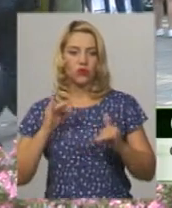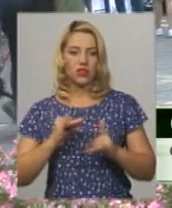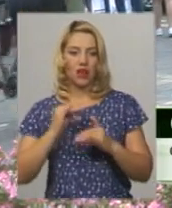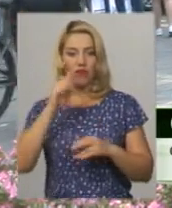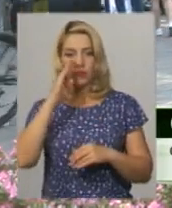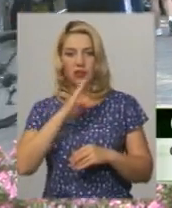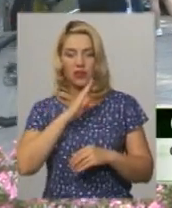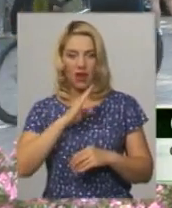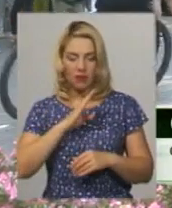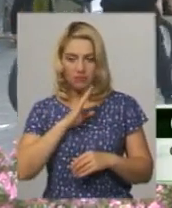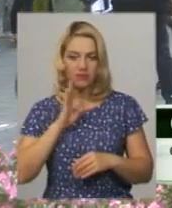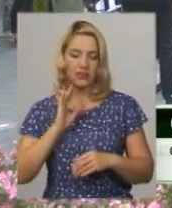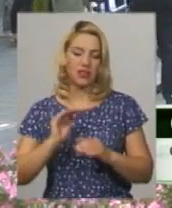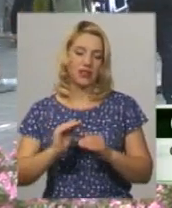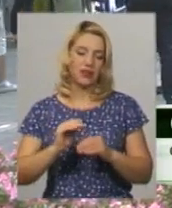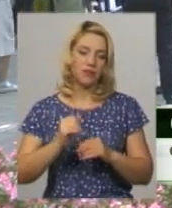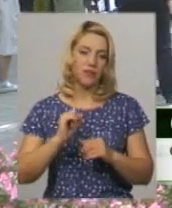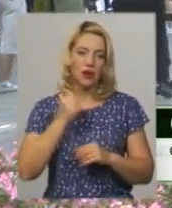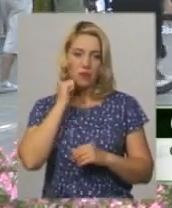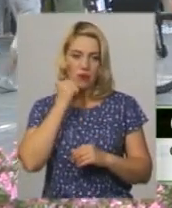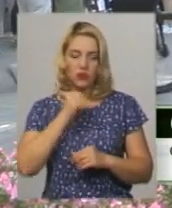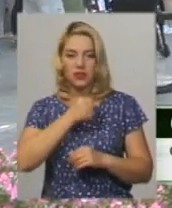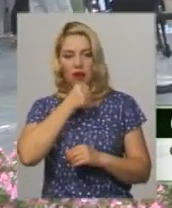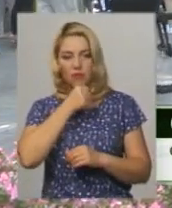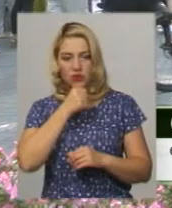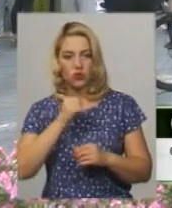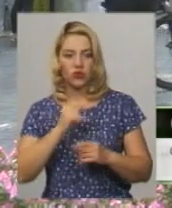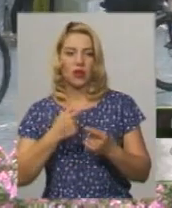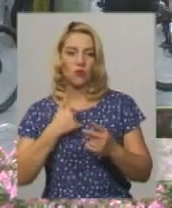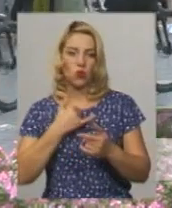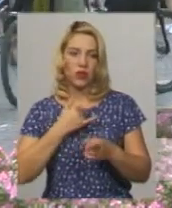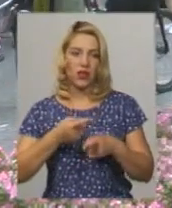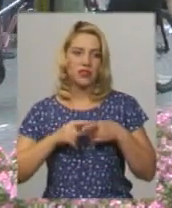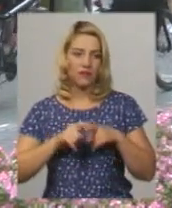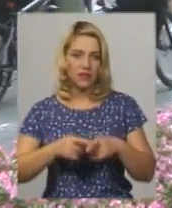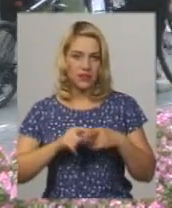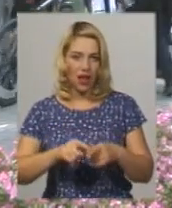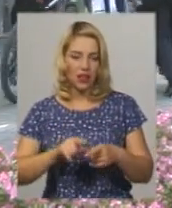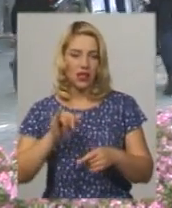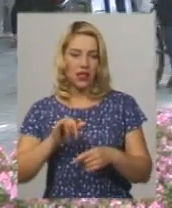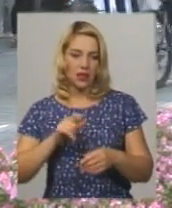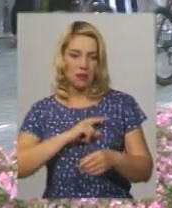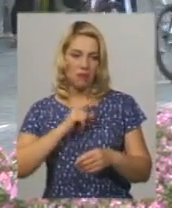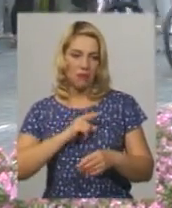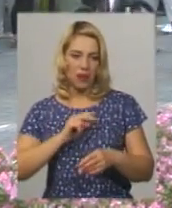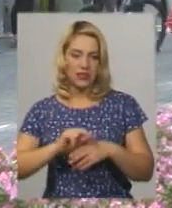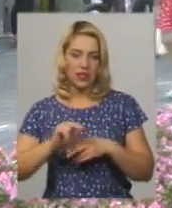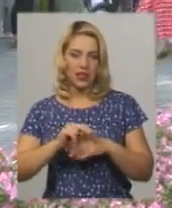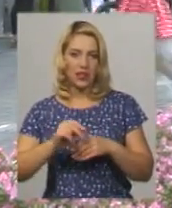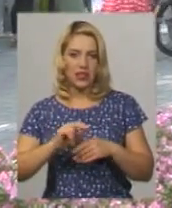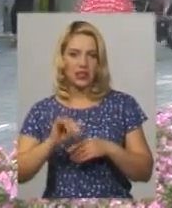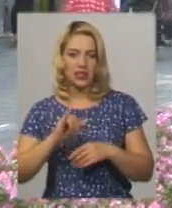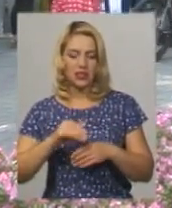батькам, татусям, мамам, бабусям. У нас і в'язали, і майстер-класи з гончарного